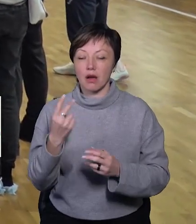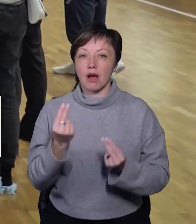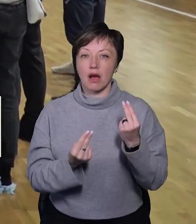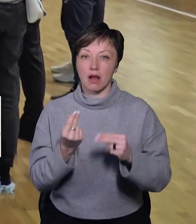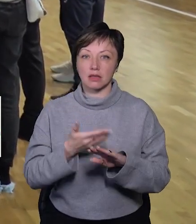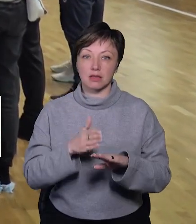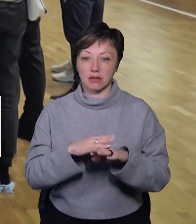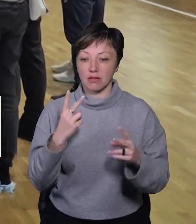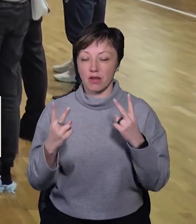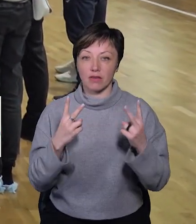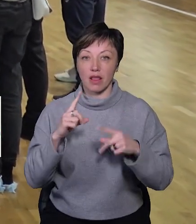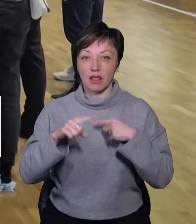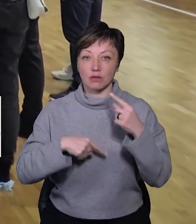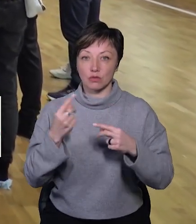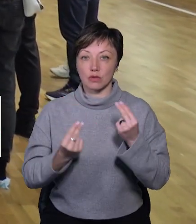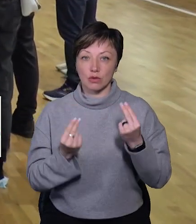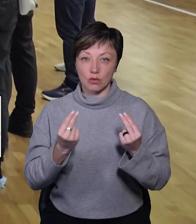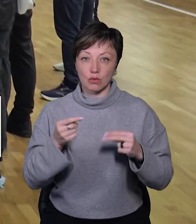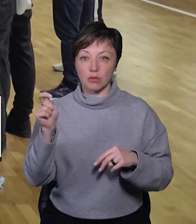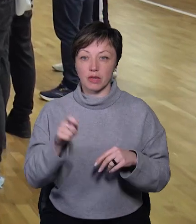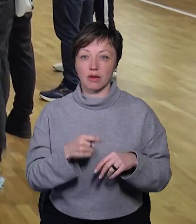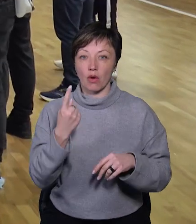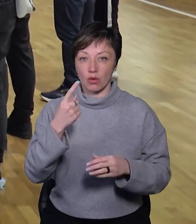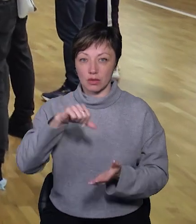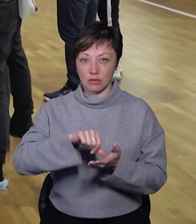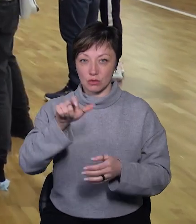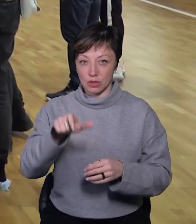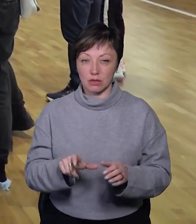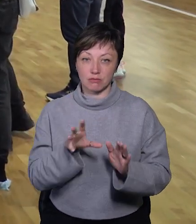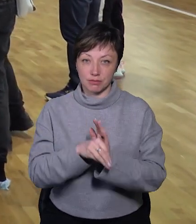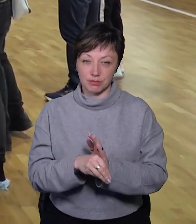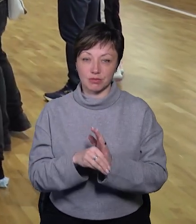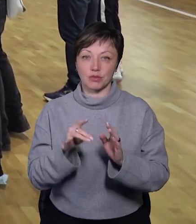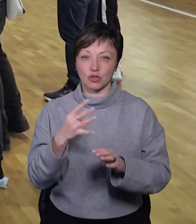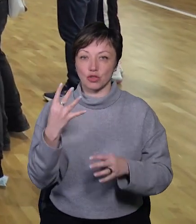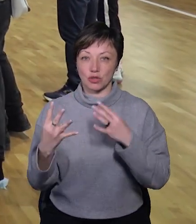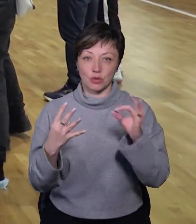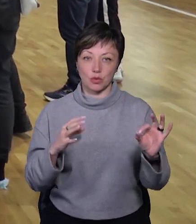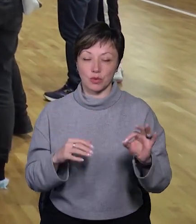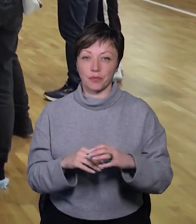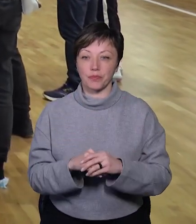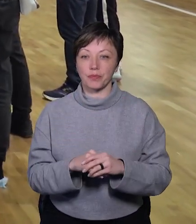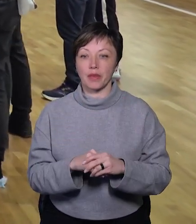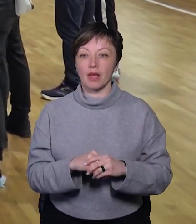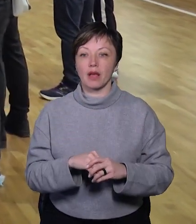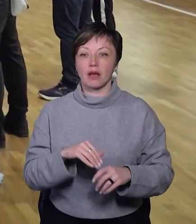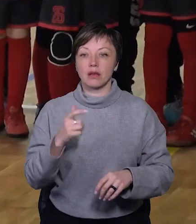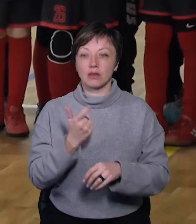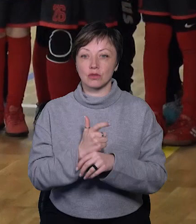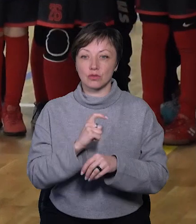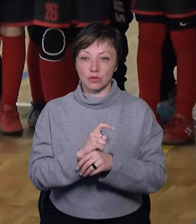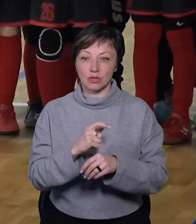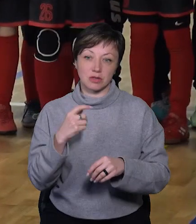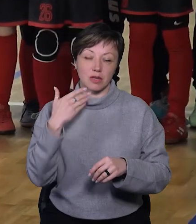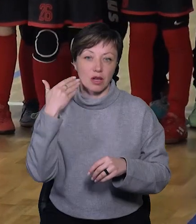2-2, але на наступну гру приїхав ще один гравець. Перемогли з рахунком 4-0. Було трішки легше грати.